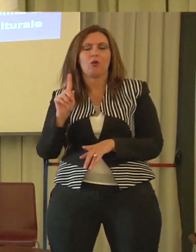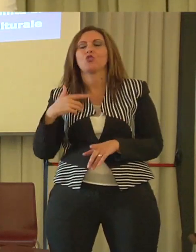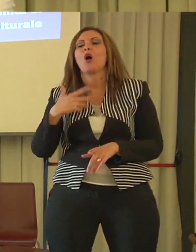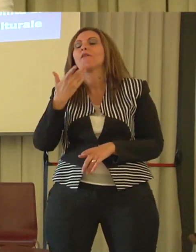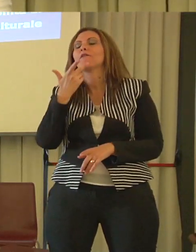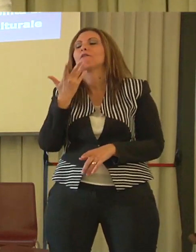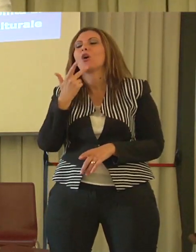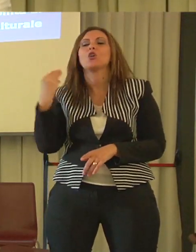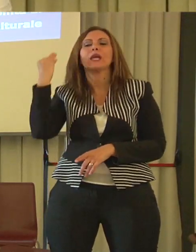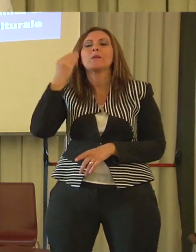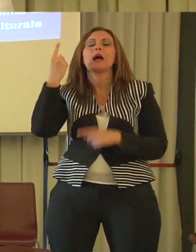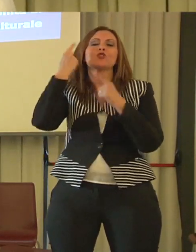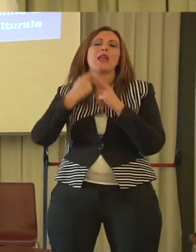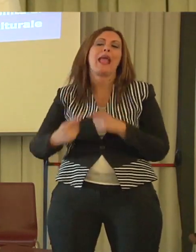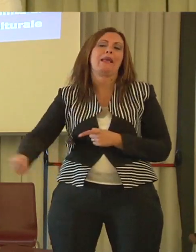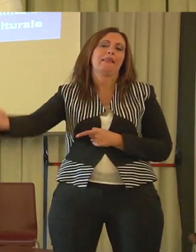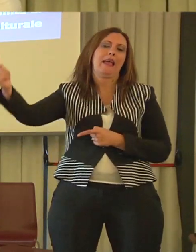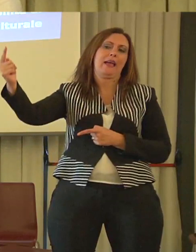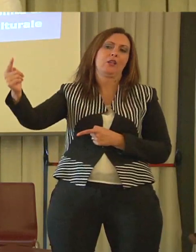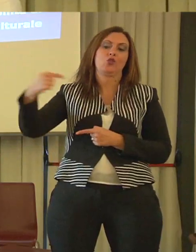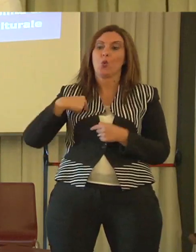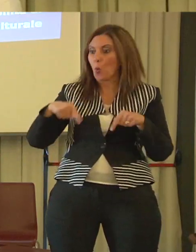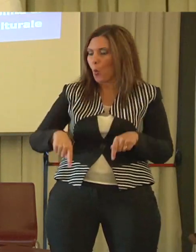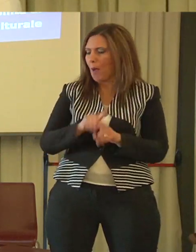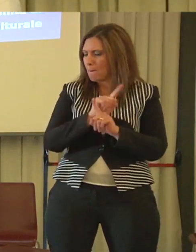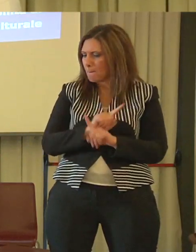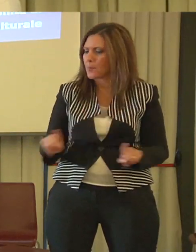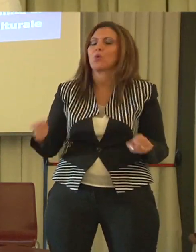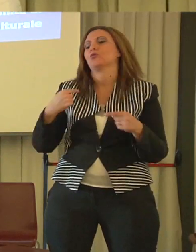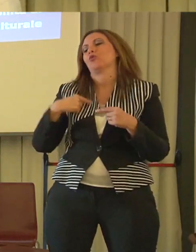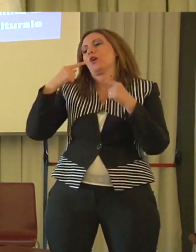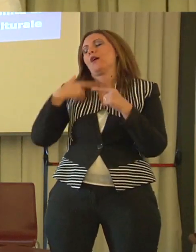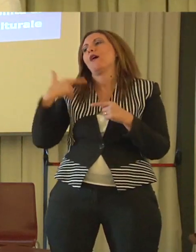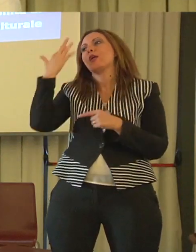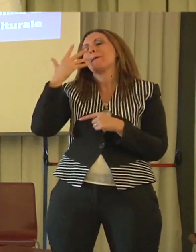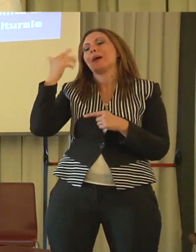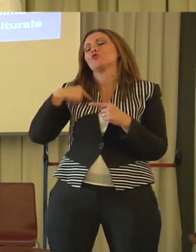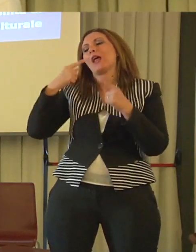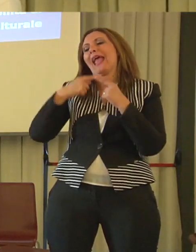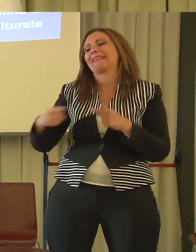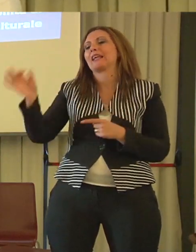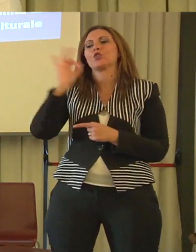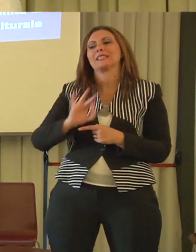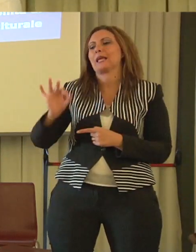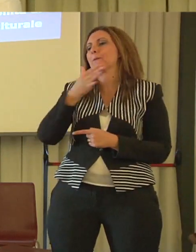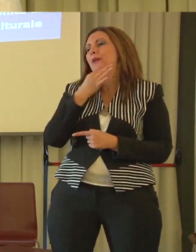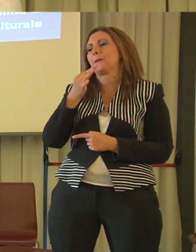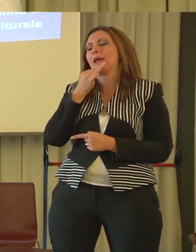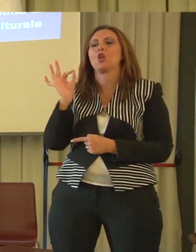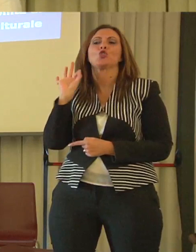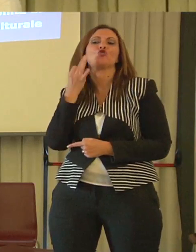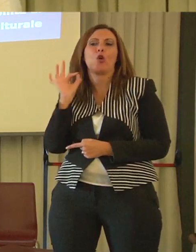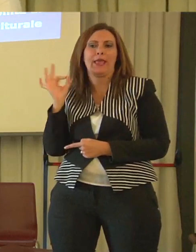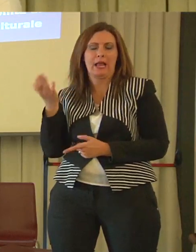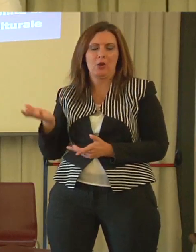quando noi non staremo più a proposito di anzianità. Però dicevo, per quanto io vi sto